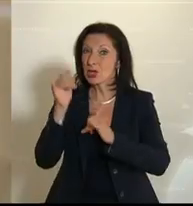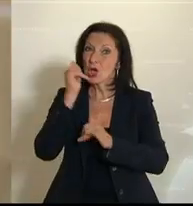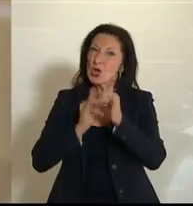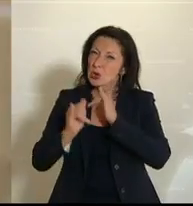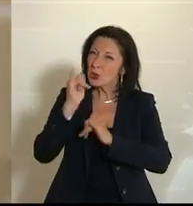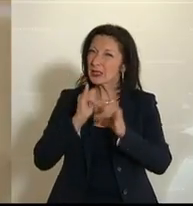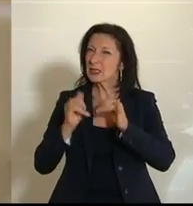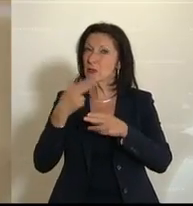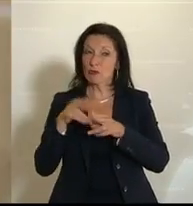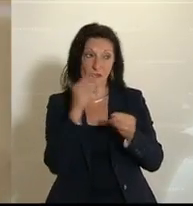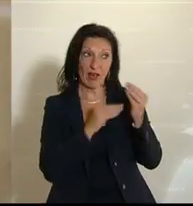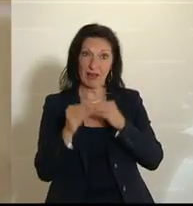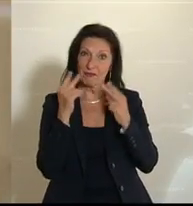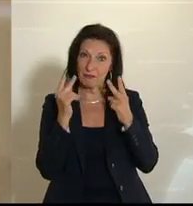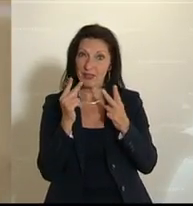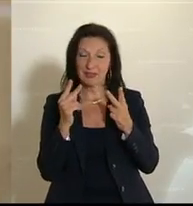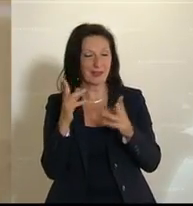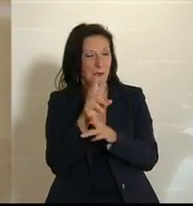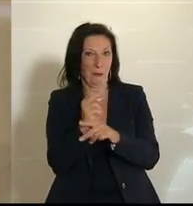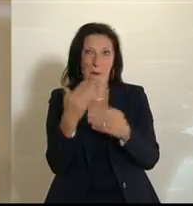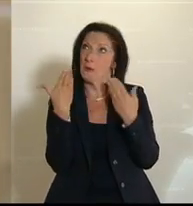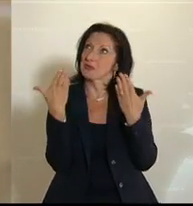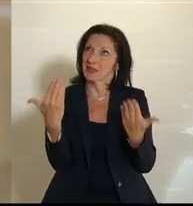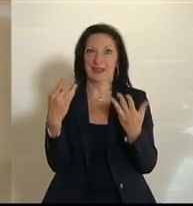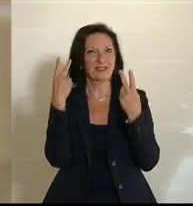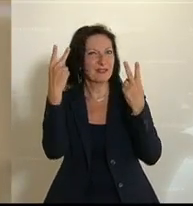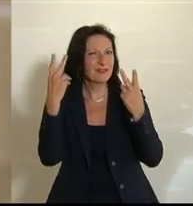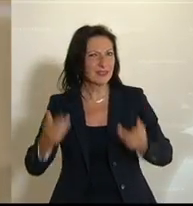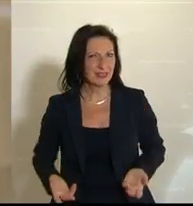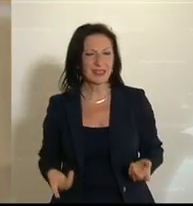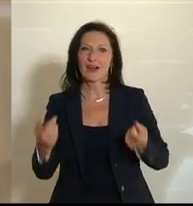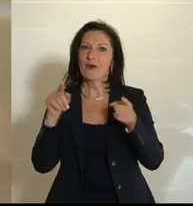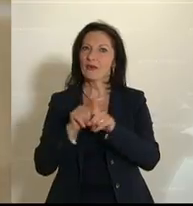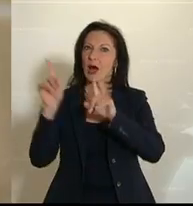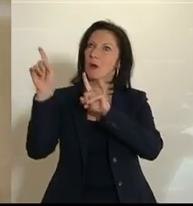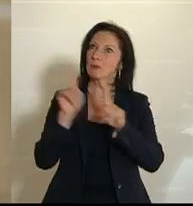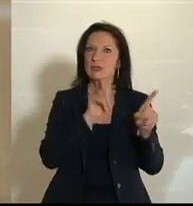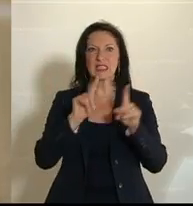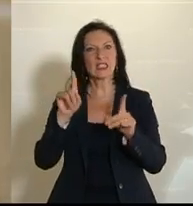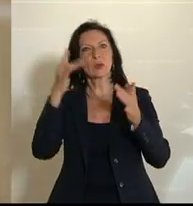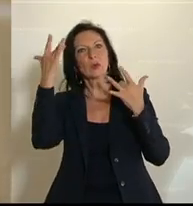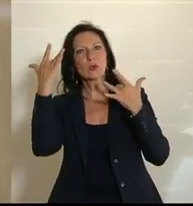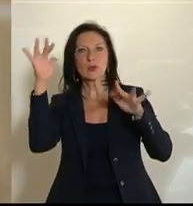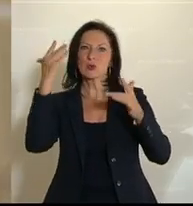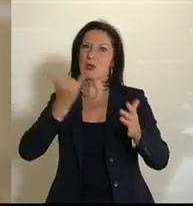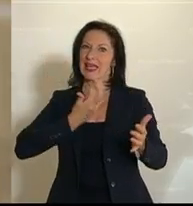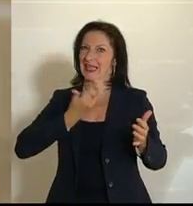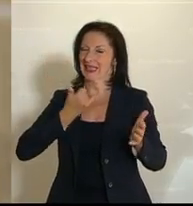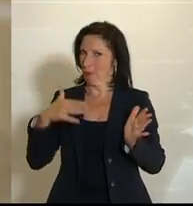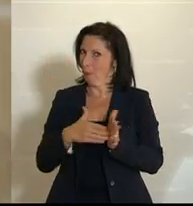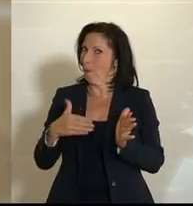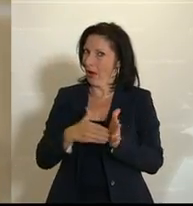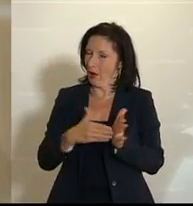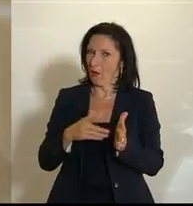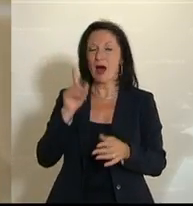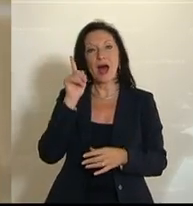ganz, ganz wichtig. Und das gehört auch zu Österreich und ist auch ein Teil unserer musikalischen und kulturellen Identität. Aber gestatten Sie